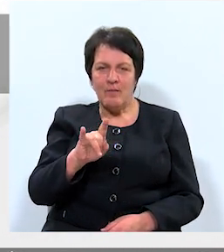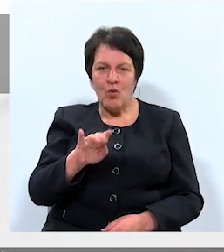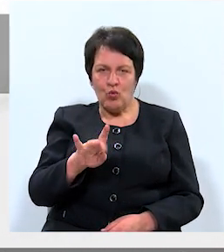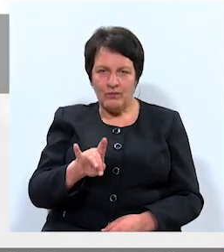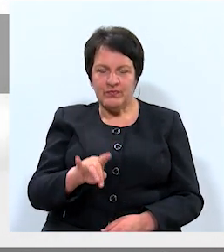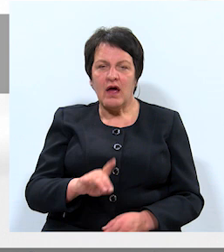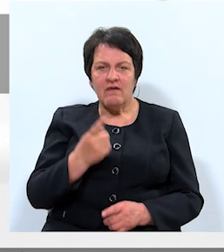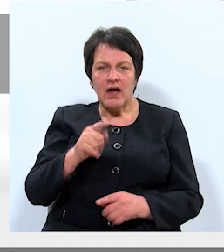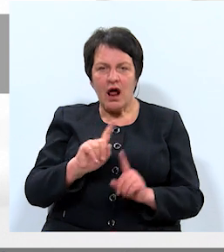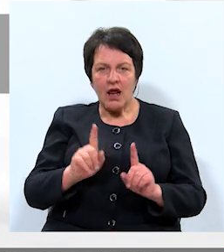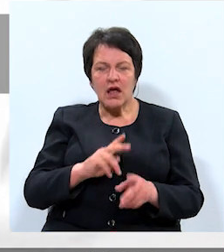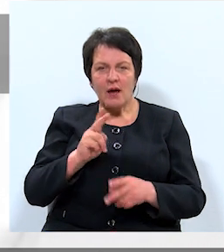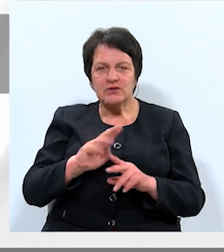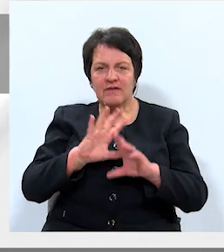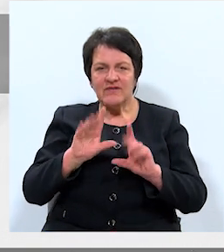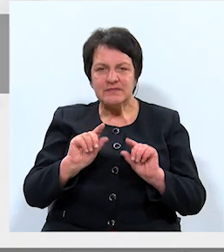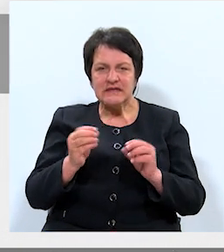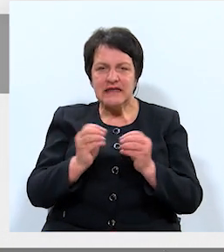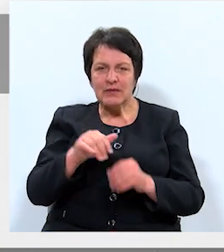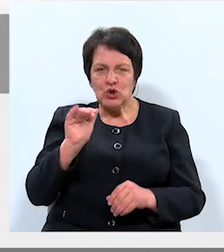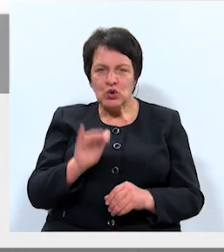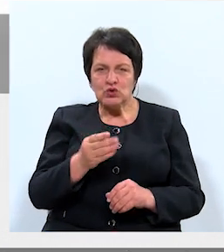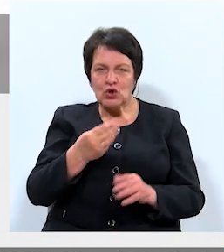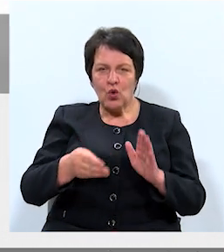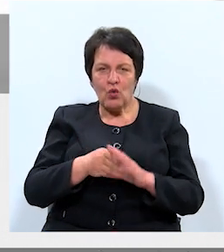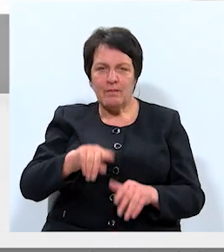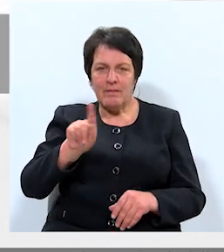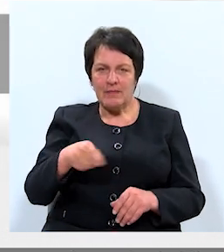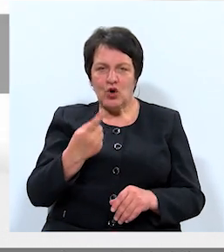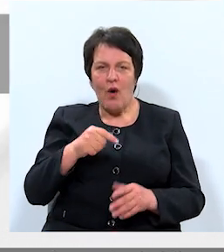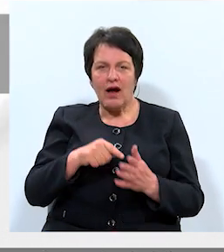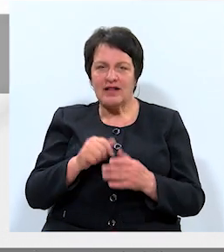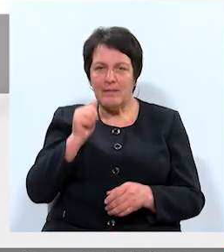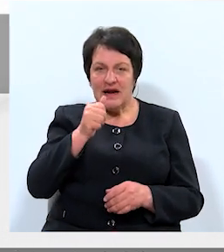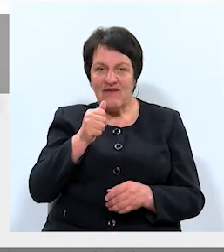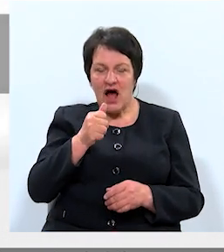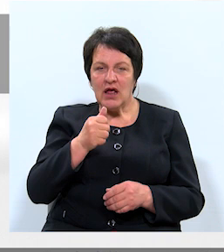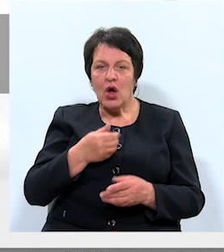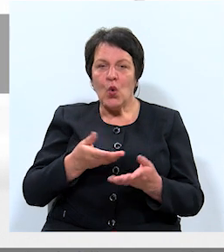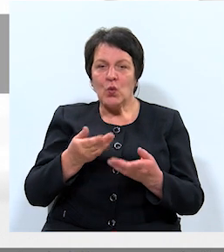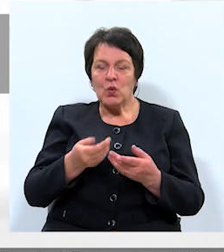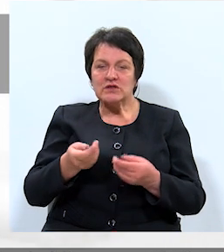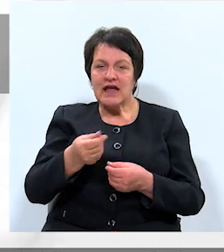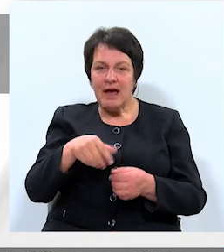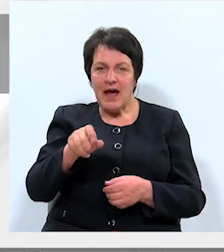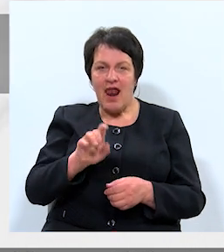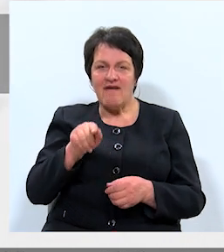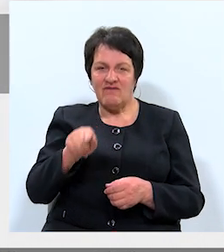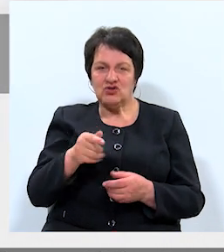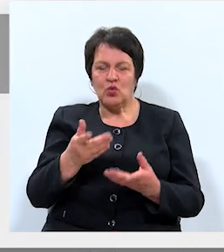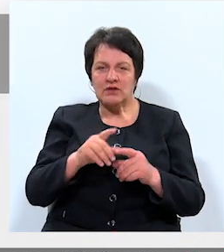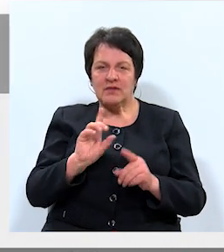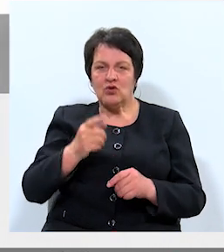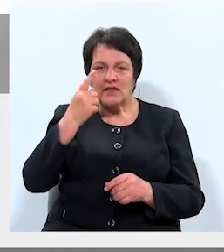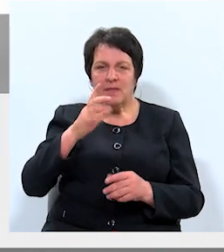no šīm lietām viņš apsūdzēts par vismaz 10 tūkstošu eiro kukuļa pieprasīšanu no kādu privātu uzņēmēju, lai viņu uzņēmums tiktu atzīts par uzvarētāju